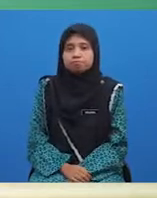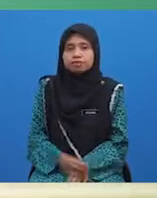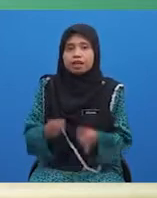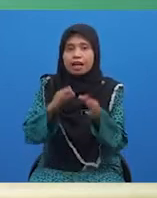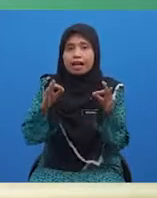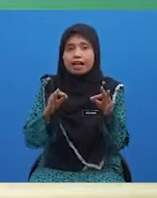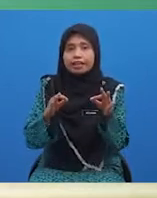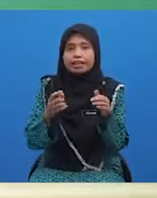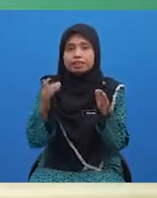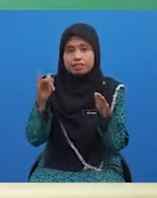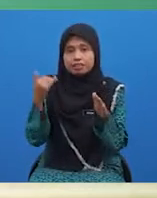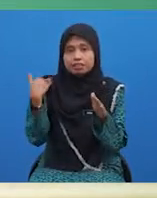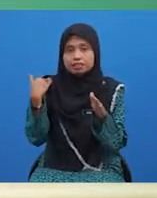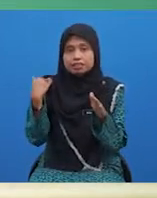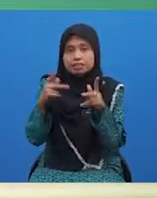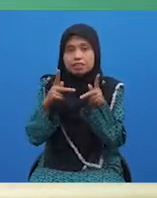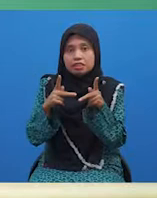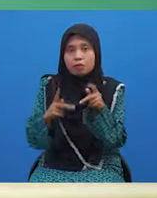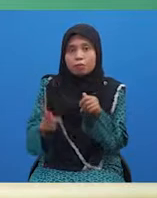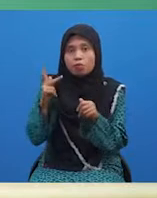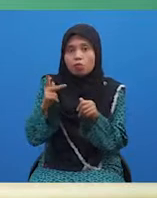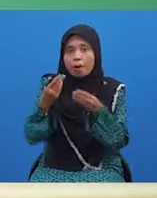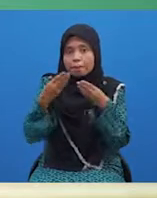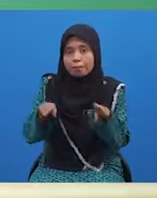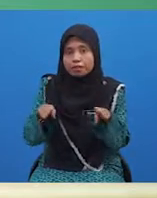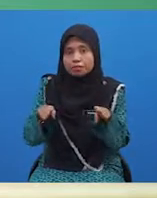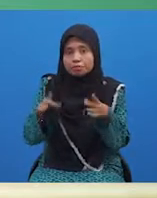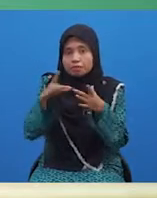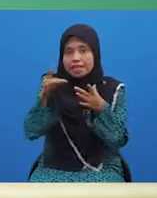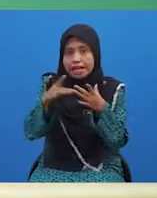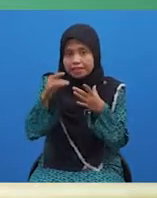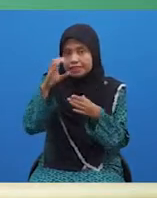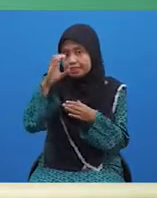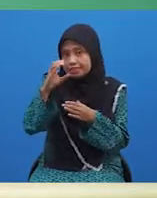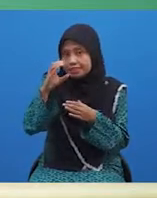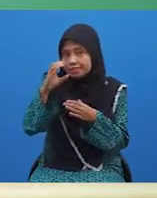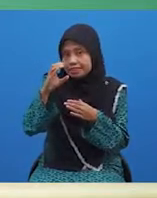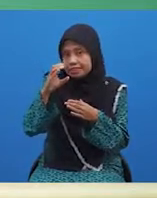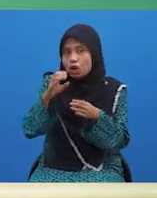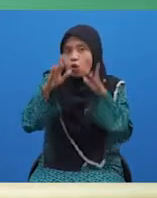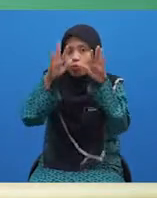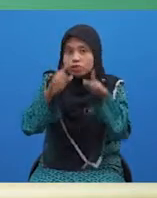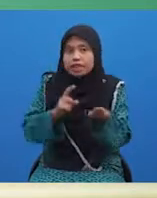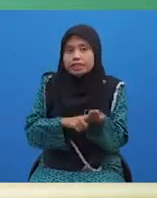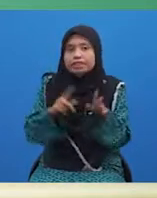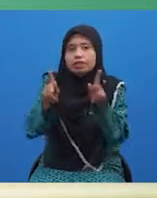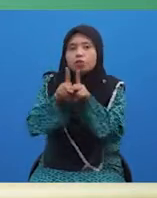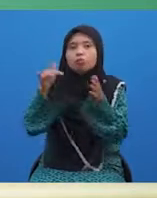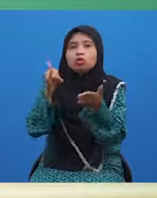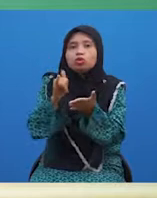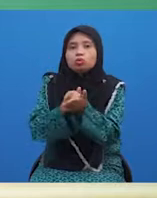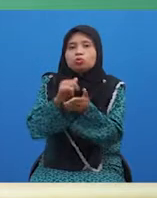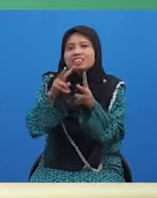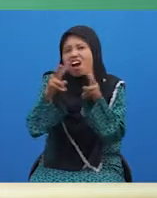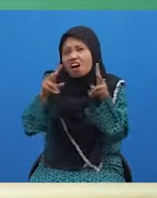Ayat yang mengandungi kata penguat bebas ialah pilihan C, iaitu hujan di kampung itu